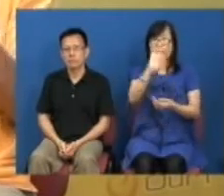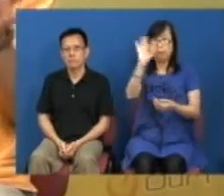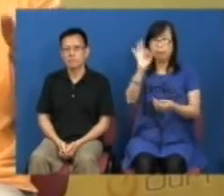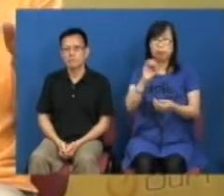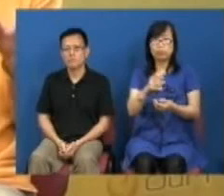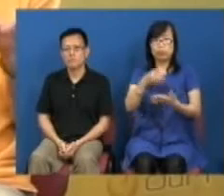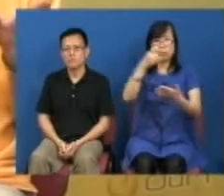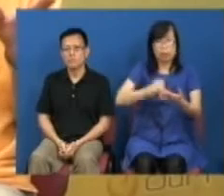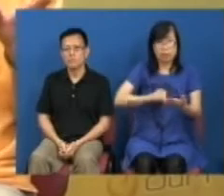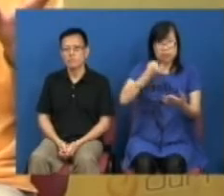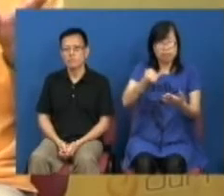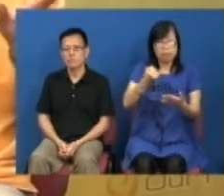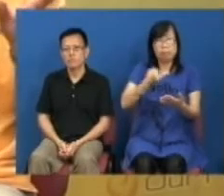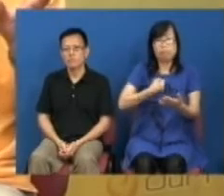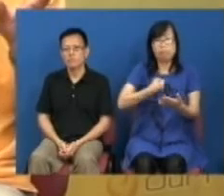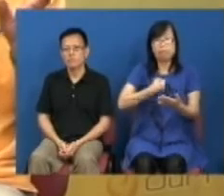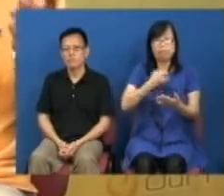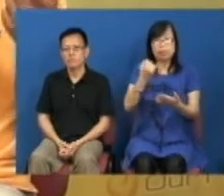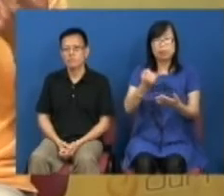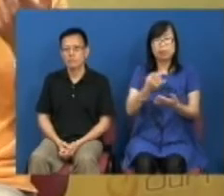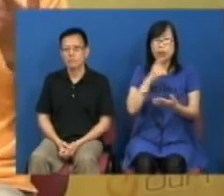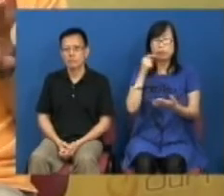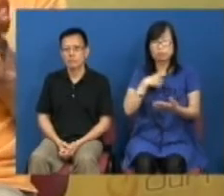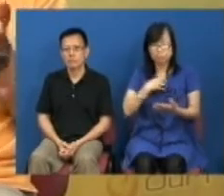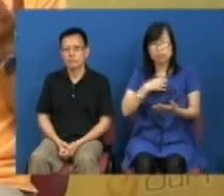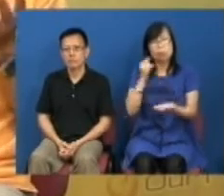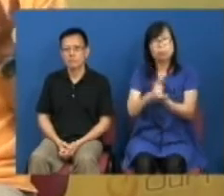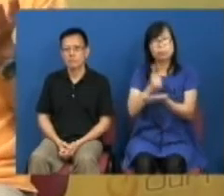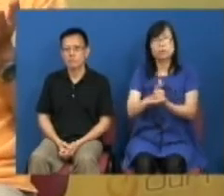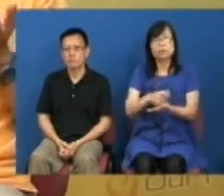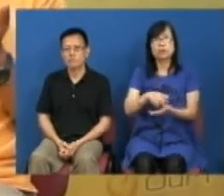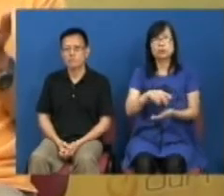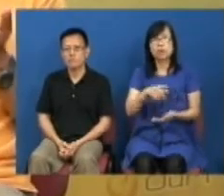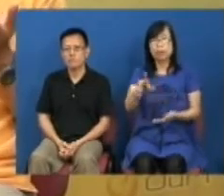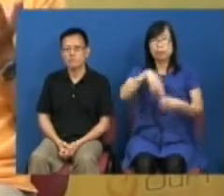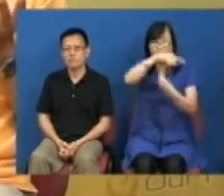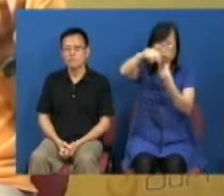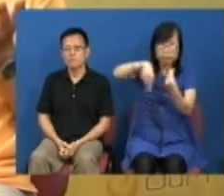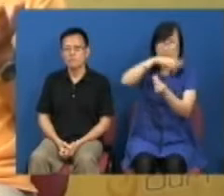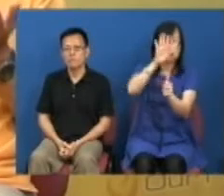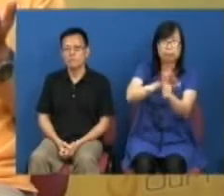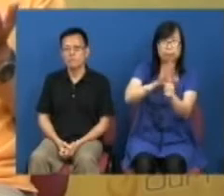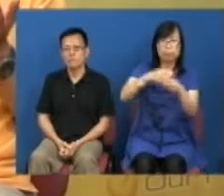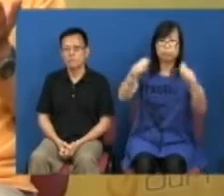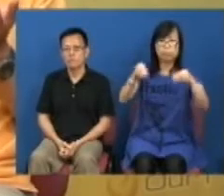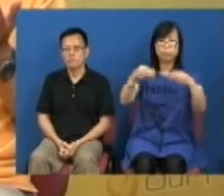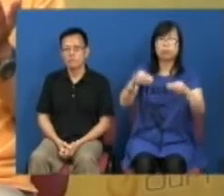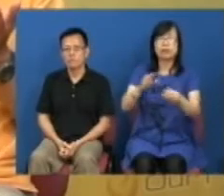件地牺牲很多其他我们认为是重要的价值观无论是环境保育无论是原